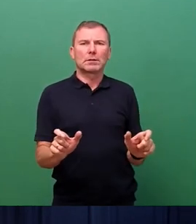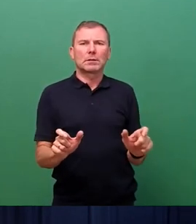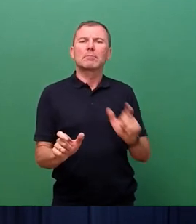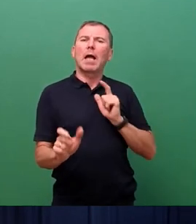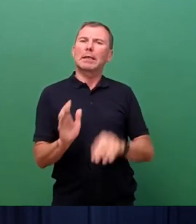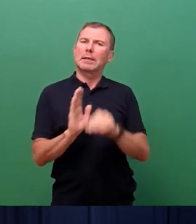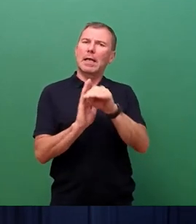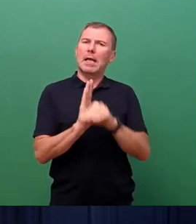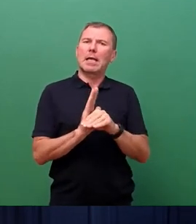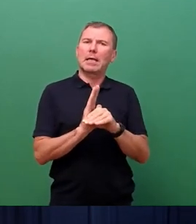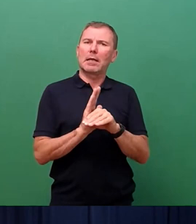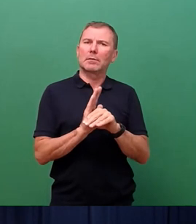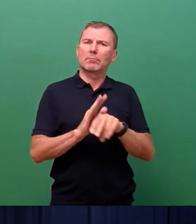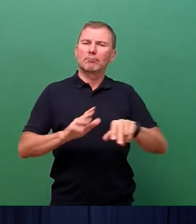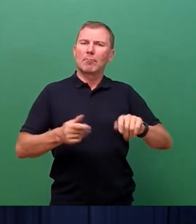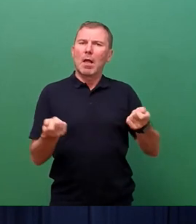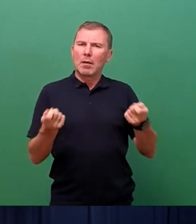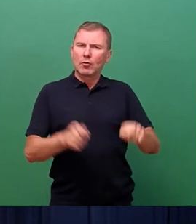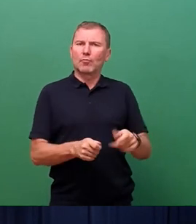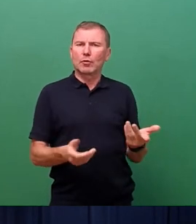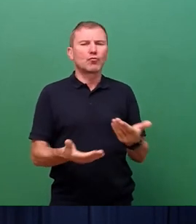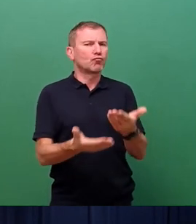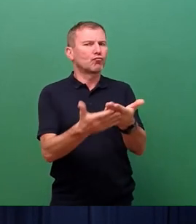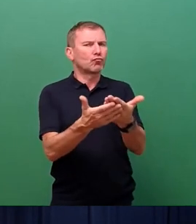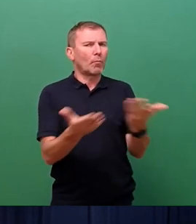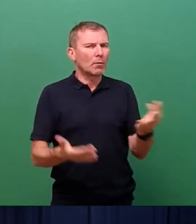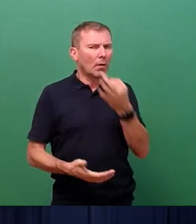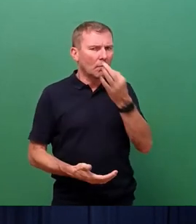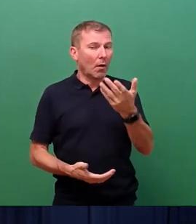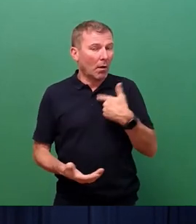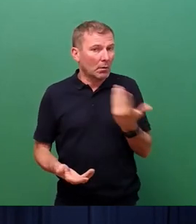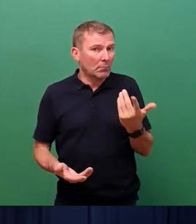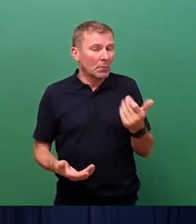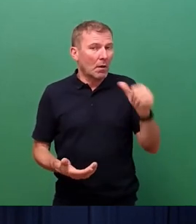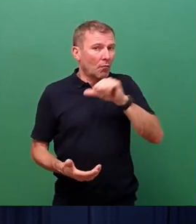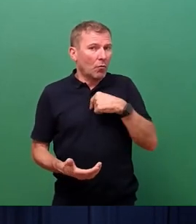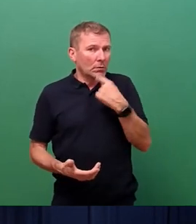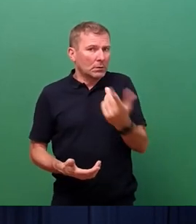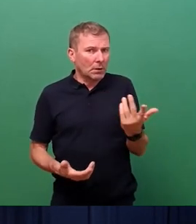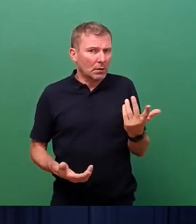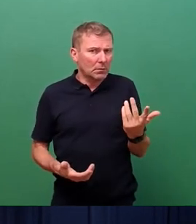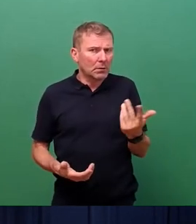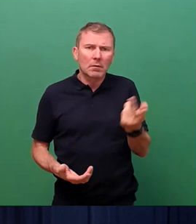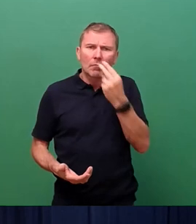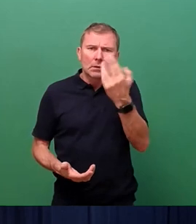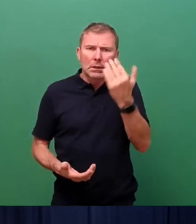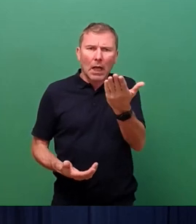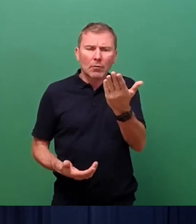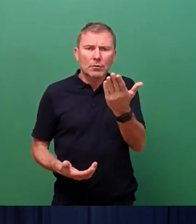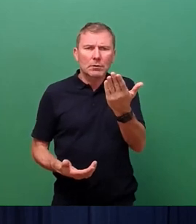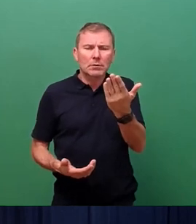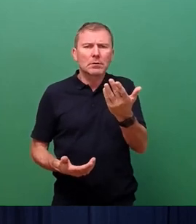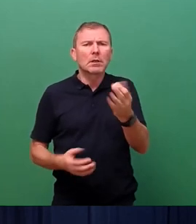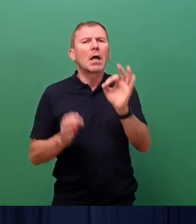Leben zu füllen. Und da stellt sich so zum Beispiel die Frage, ich habe es ja auch angedeutet in der Frage, wie sieht es denn damit aus, dass man eben bestimmte